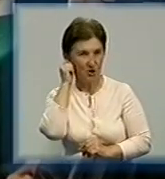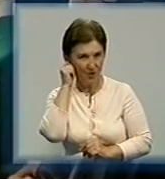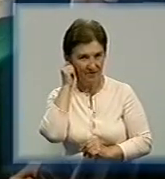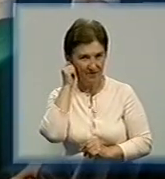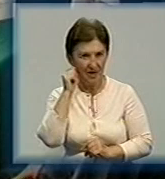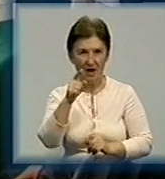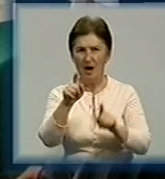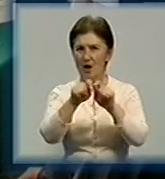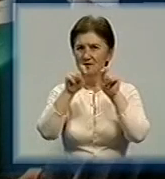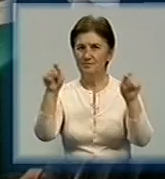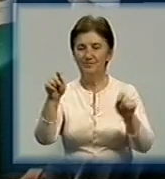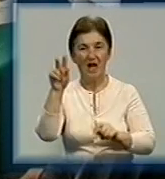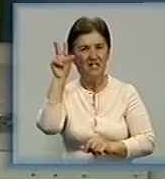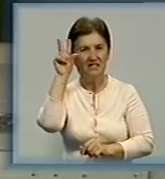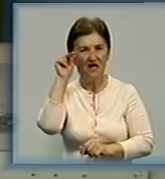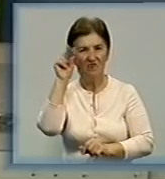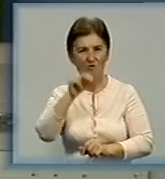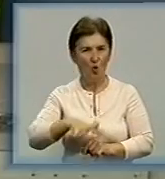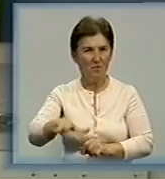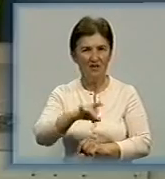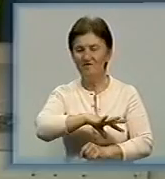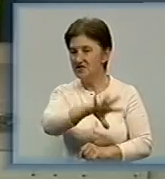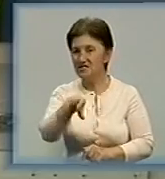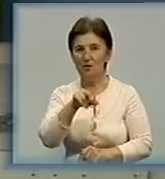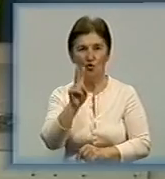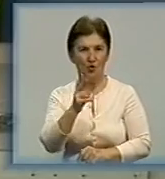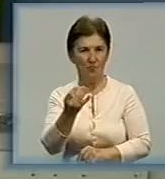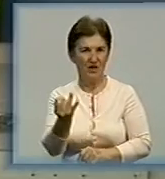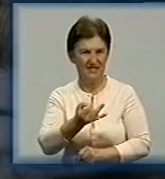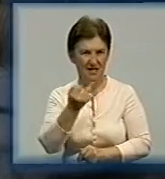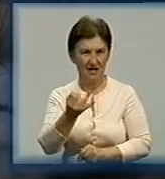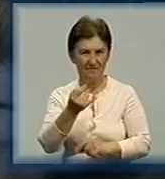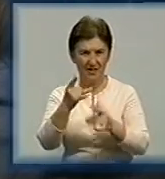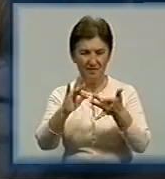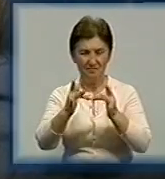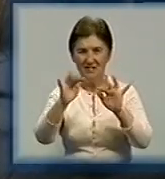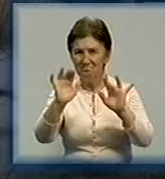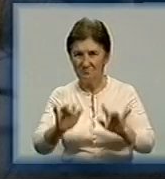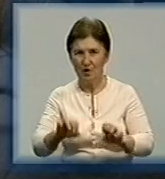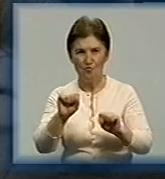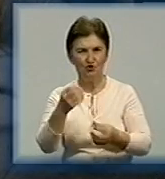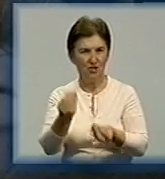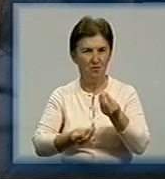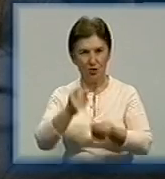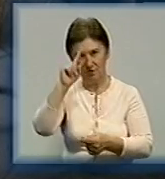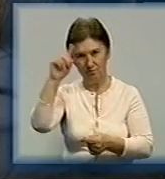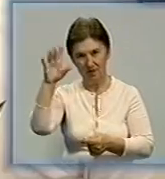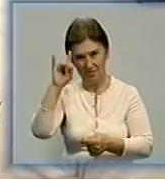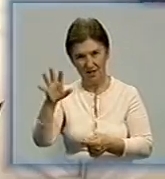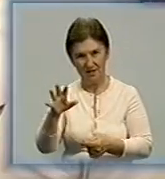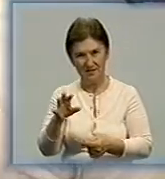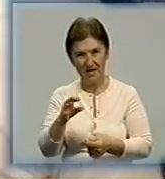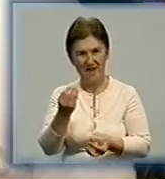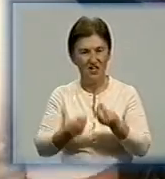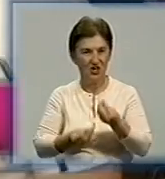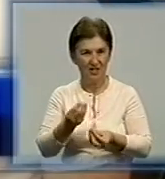стала презентація цифругого майданчика. Тут усі, кому цікаві сучасні сенсорні технології, змогли пограти в популярні IT-ігри. Ось